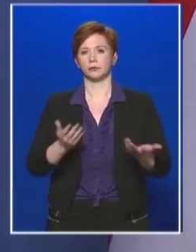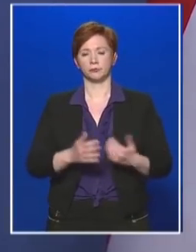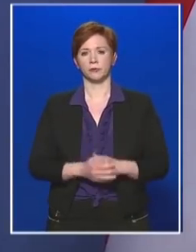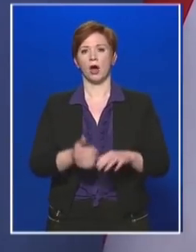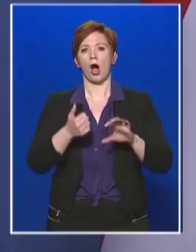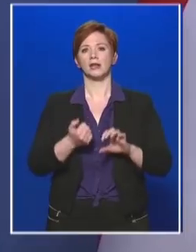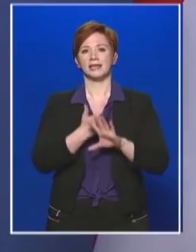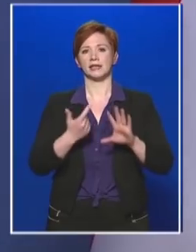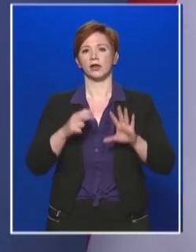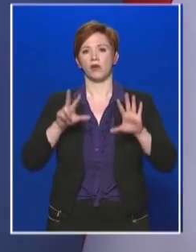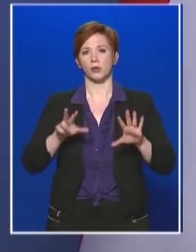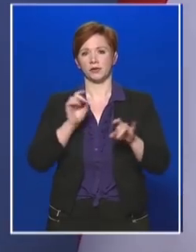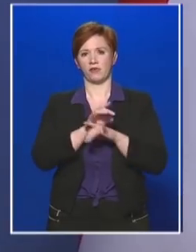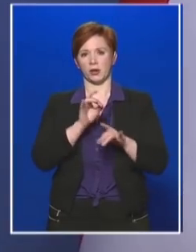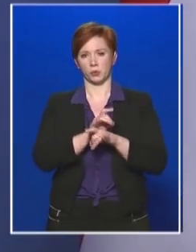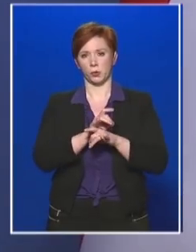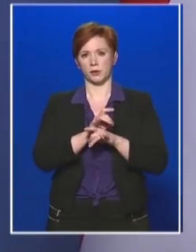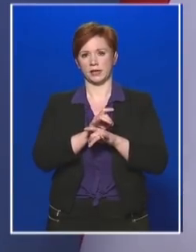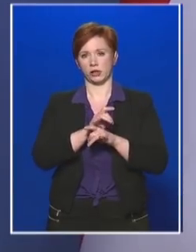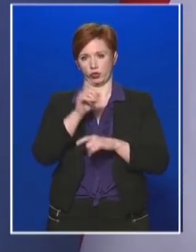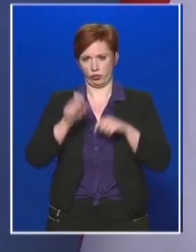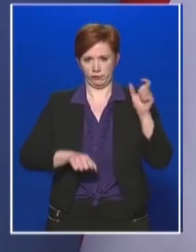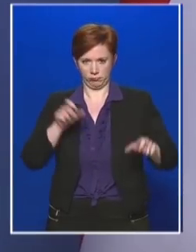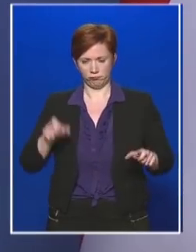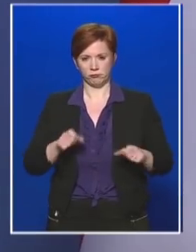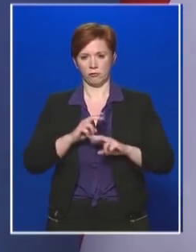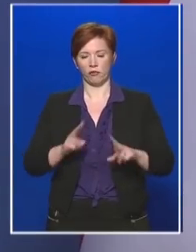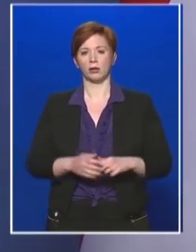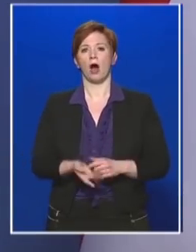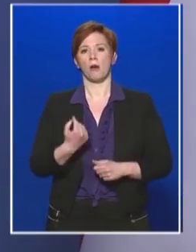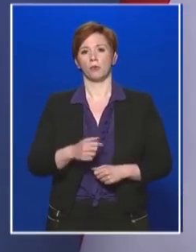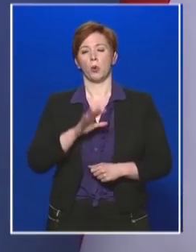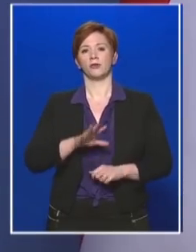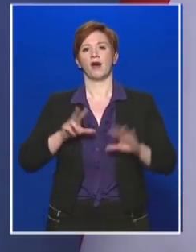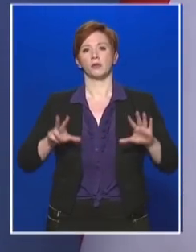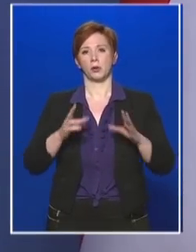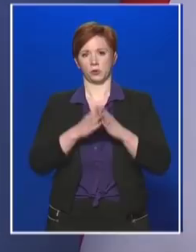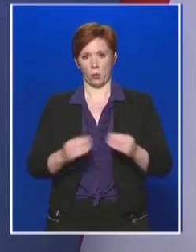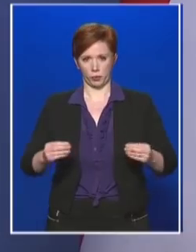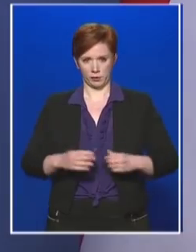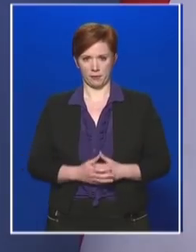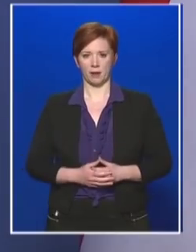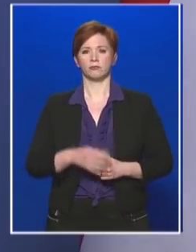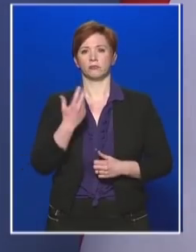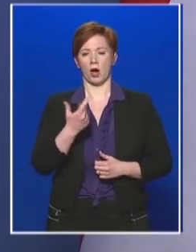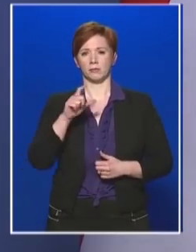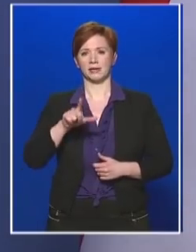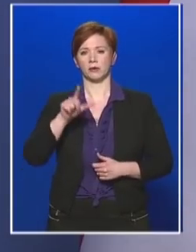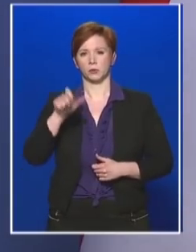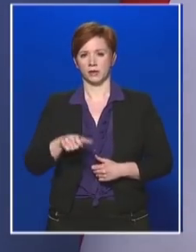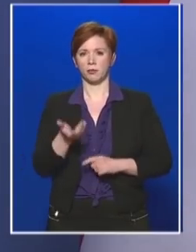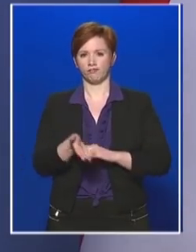fertőzést történt, 58-an gyógyultak meg, 32-en húnytak el eddig,